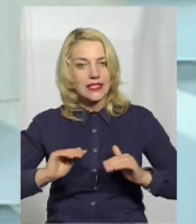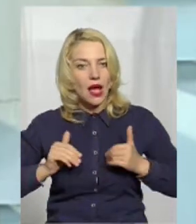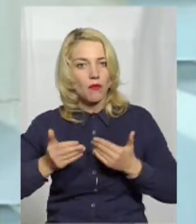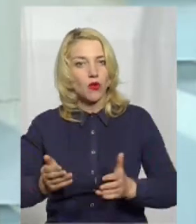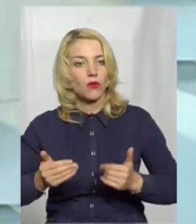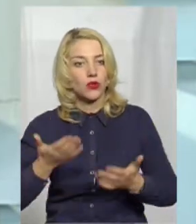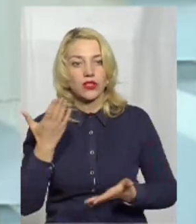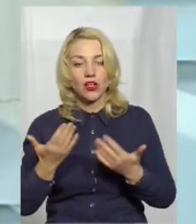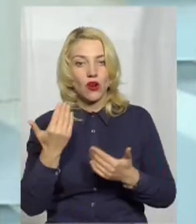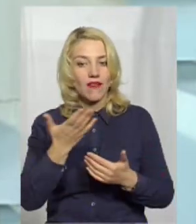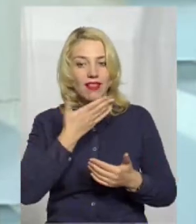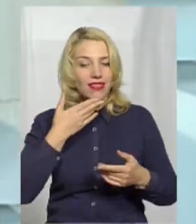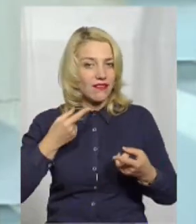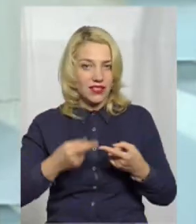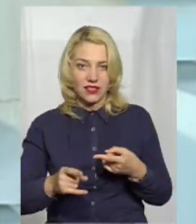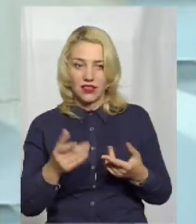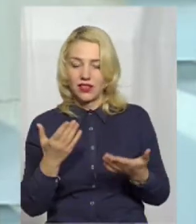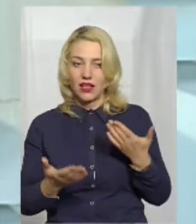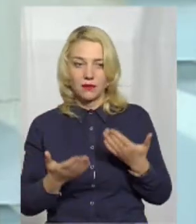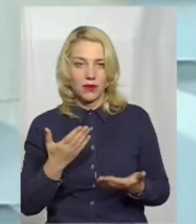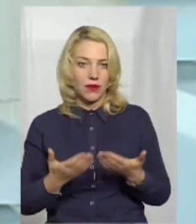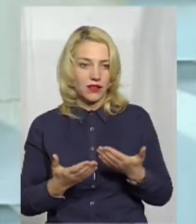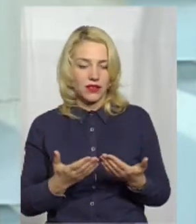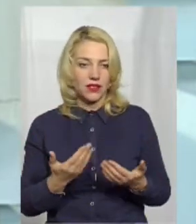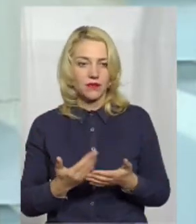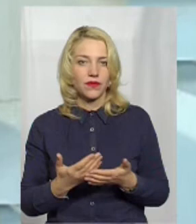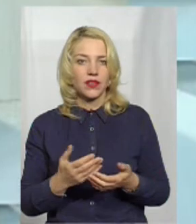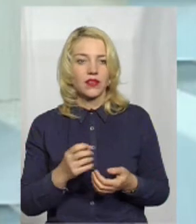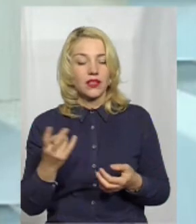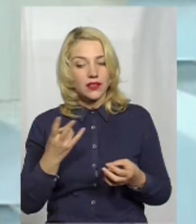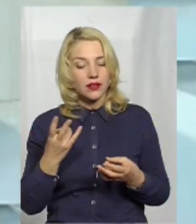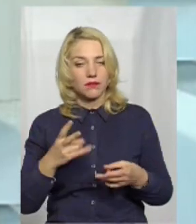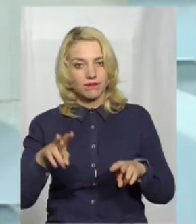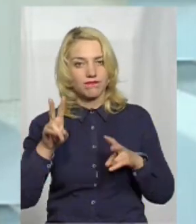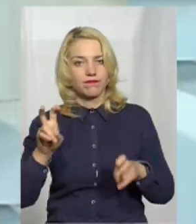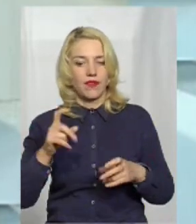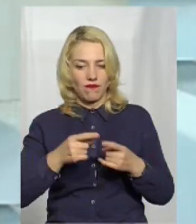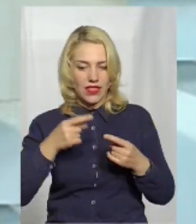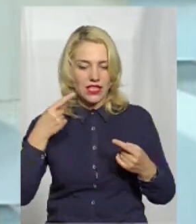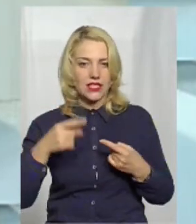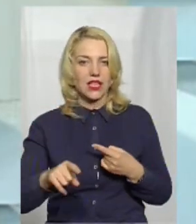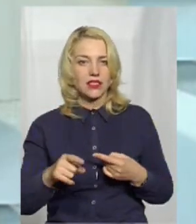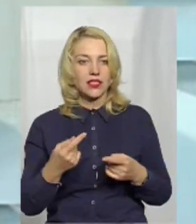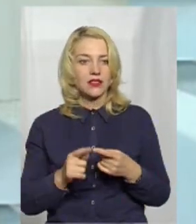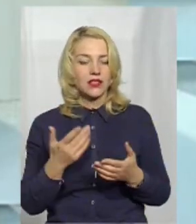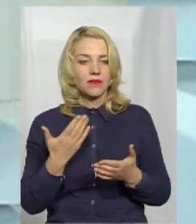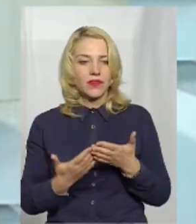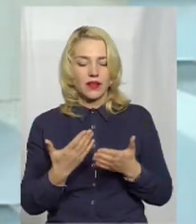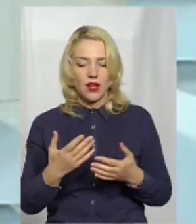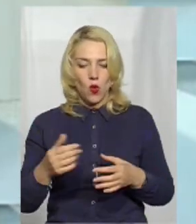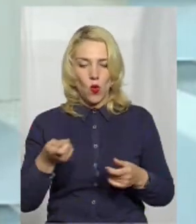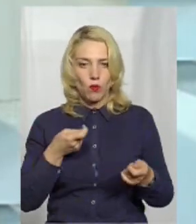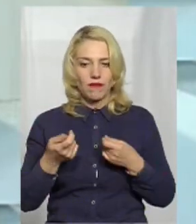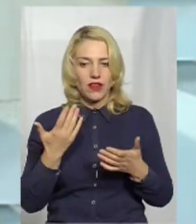І якщо ви не відрізняєтесь, да, той же там маркетинг, ну, все таки, відрізняйся. Це справедливий до проєктного управління,